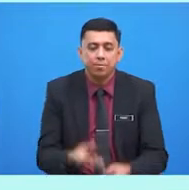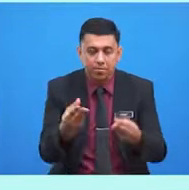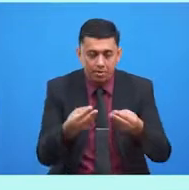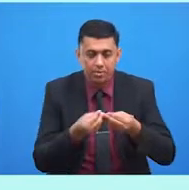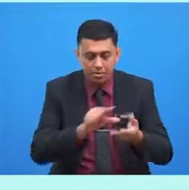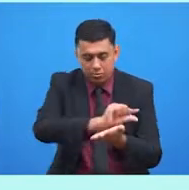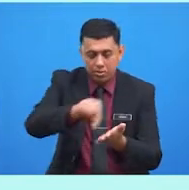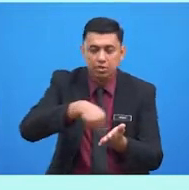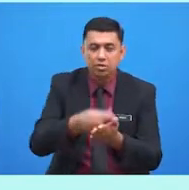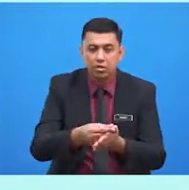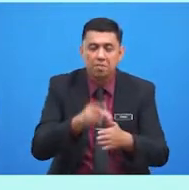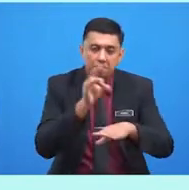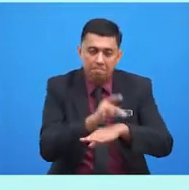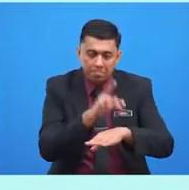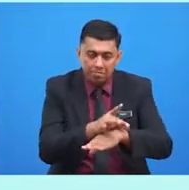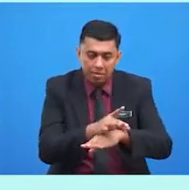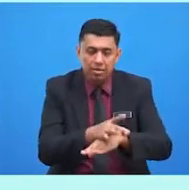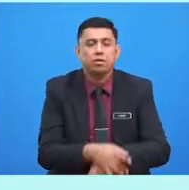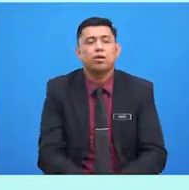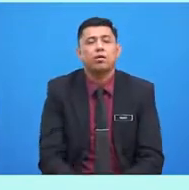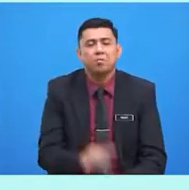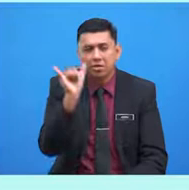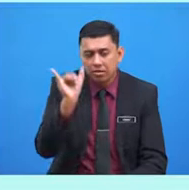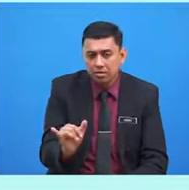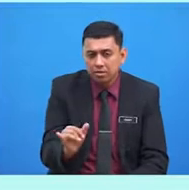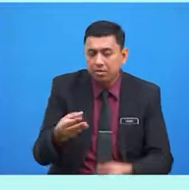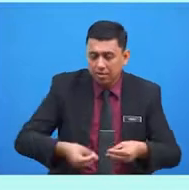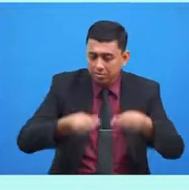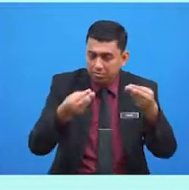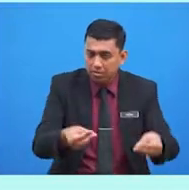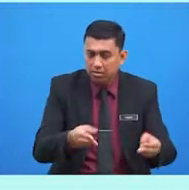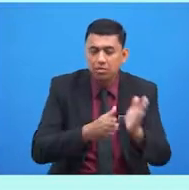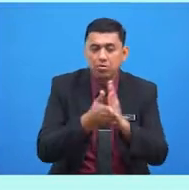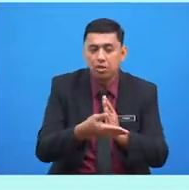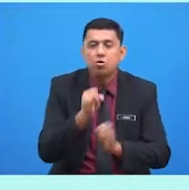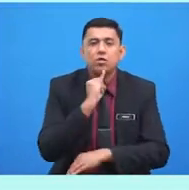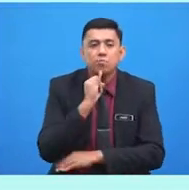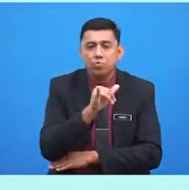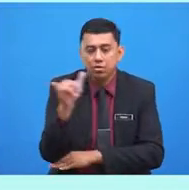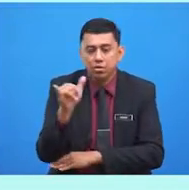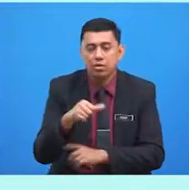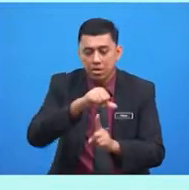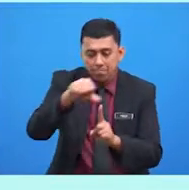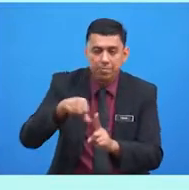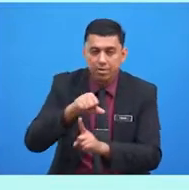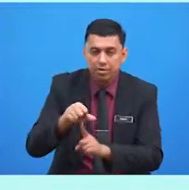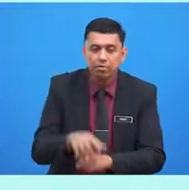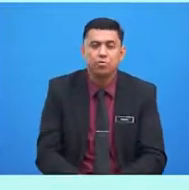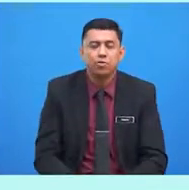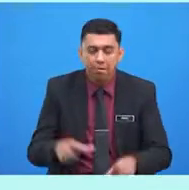segala teguran dan nasihat yang diberikan oleh ibunya apabila